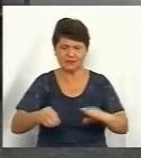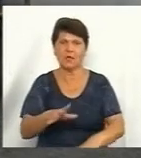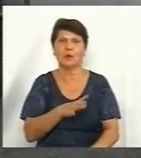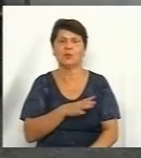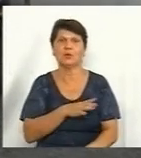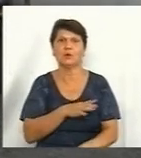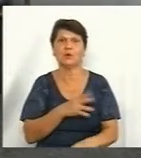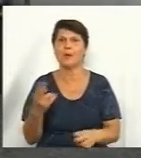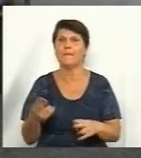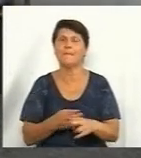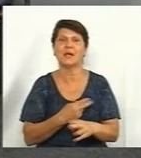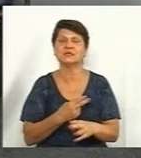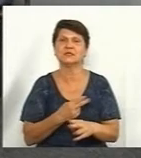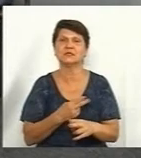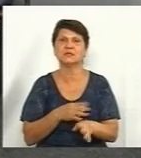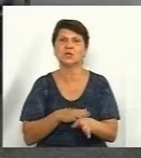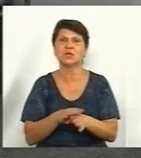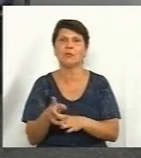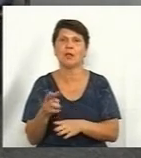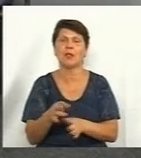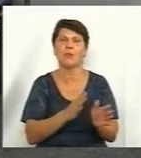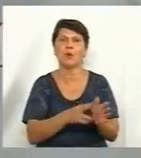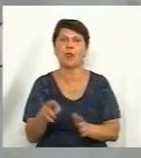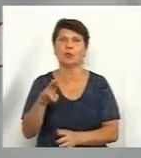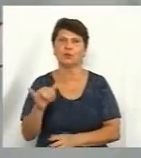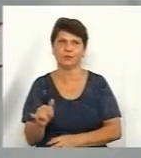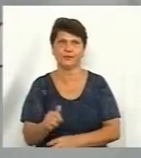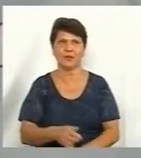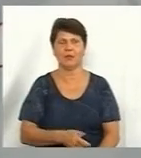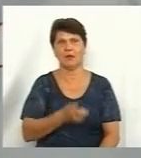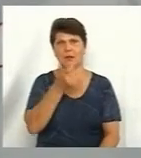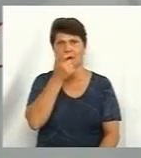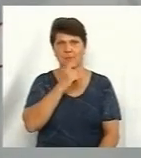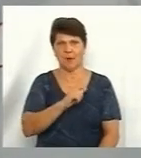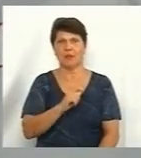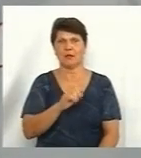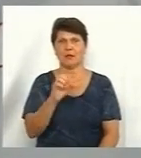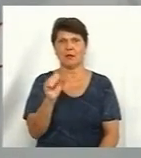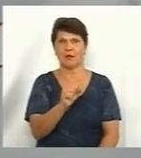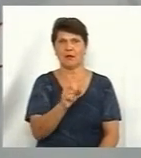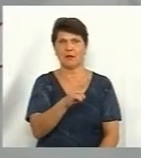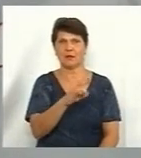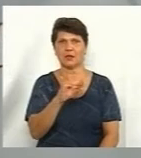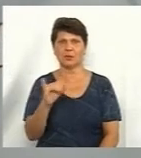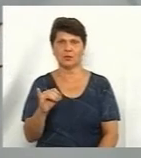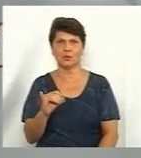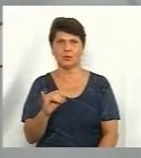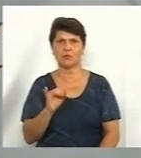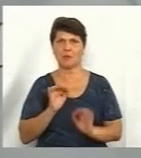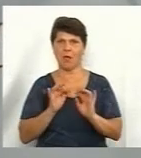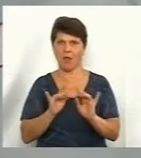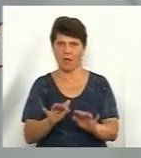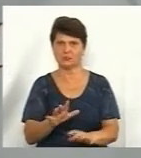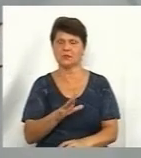без дотримання порядку їх видалення. Пане Андрій, хвилина до завершення ефіру. Акція була попереджувальною, як